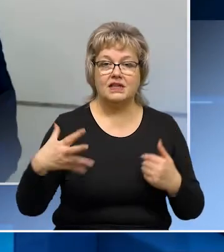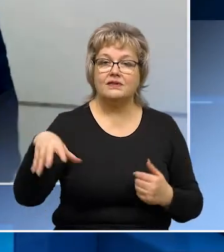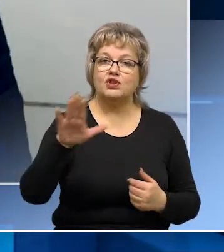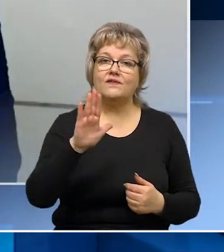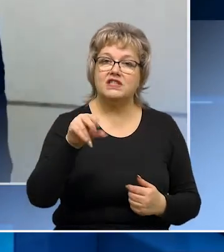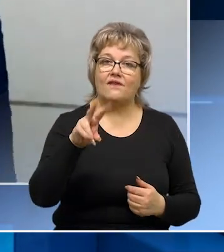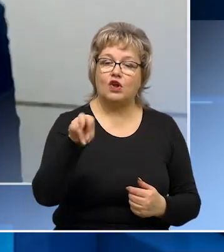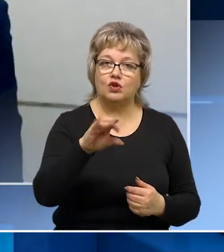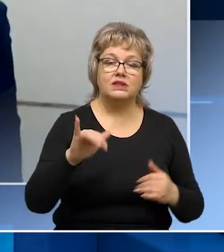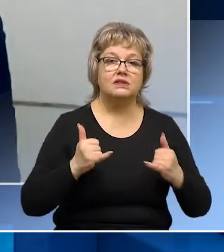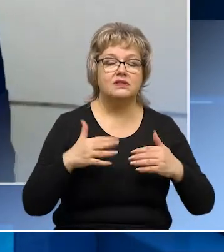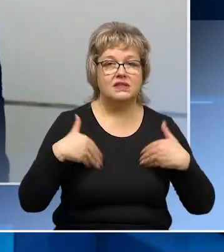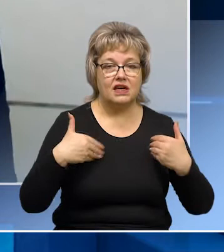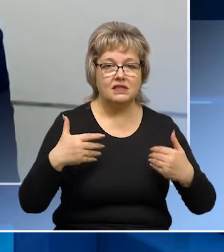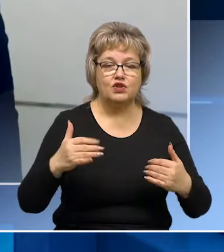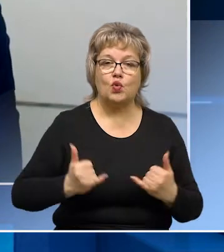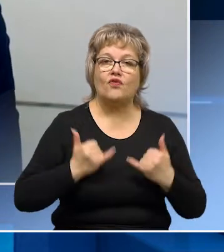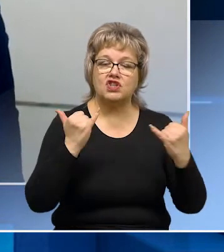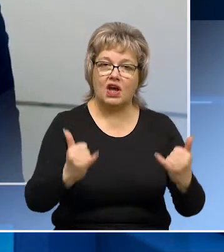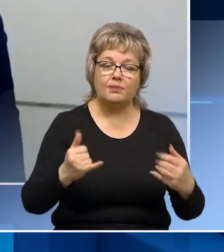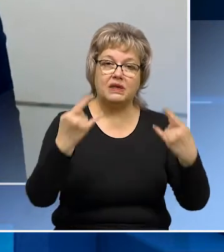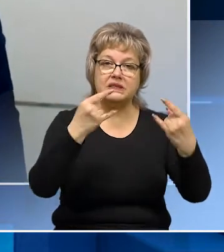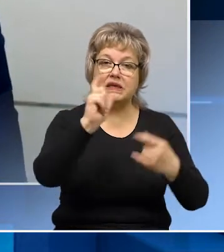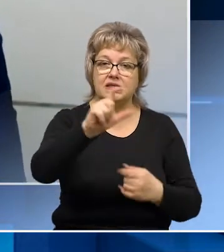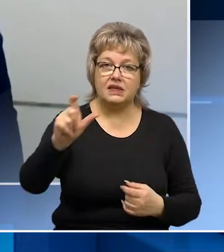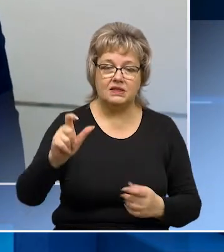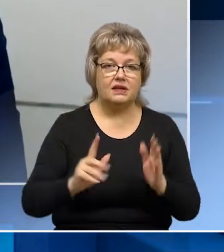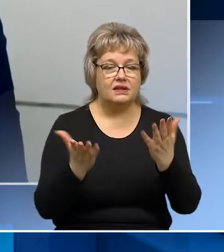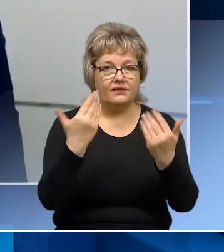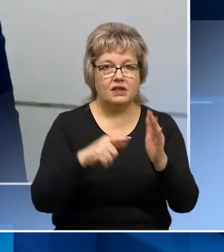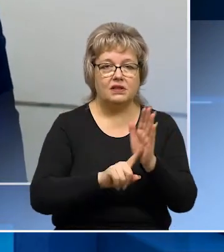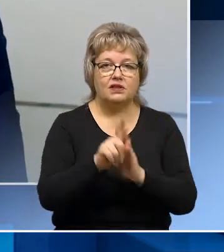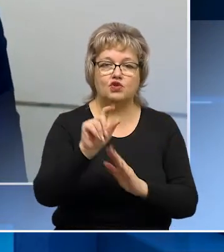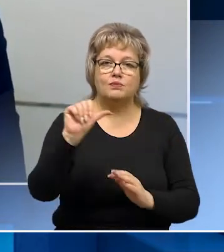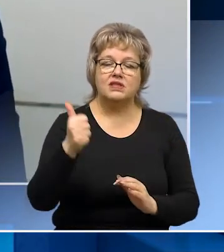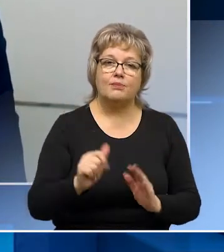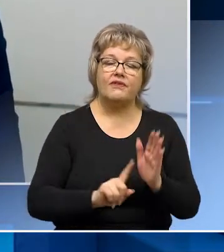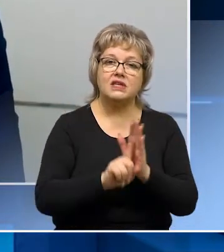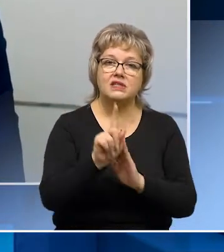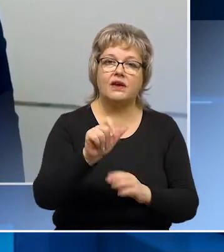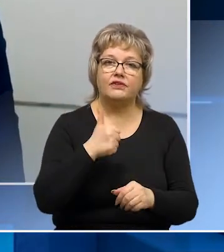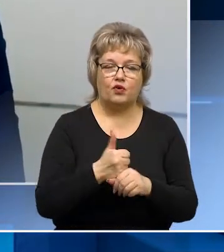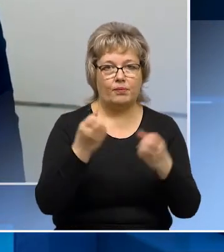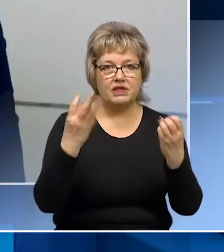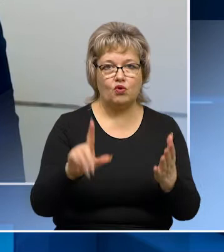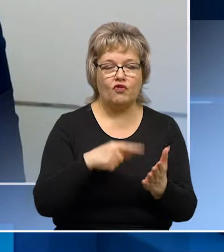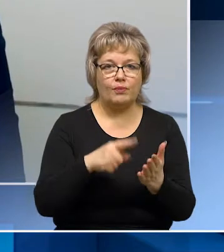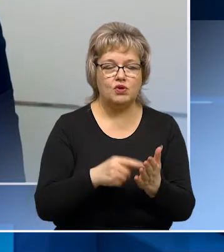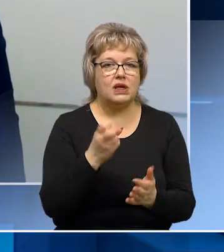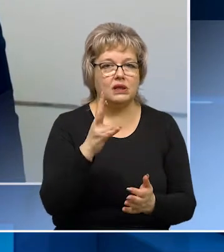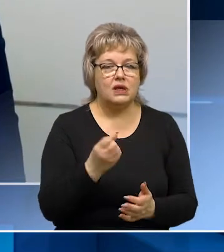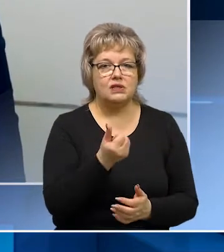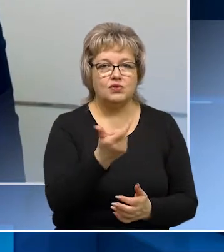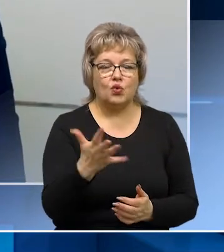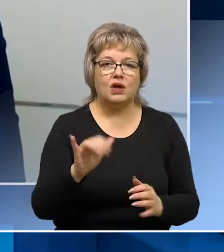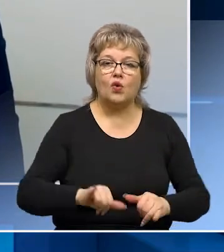Здравствуйте всем. Добрый день, уважаемые телезрители. Давайте начнем с самого основного, самого простого вопроса.